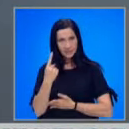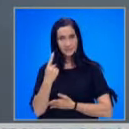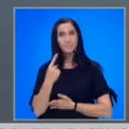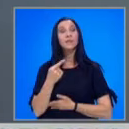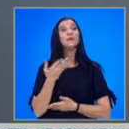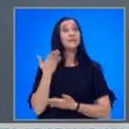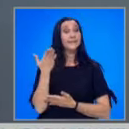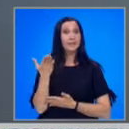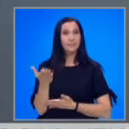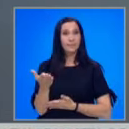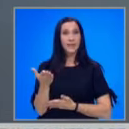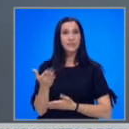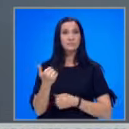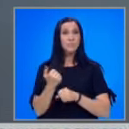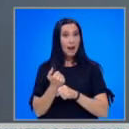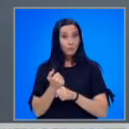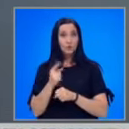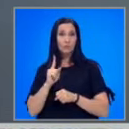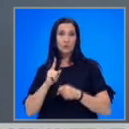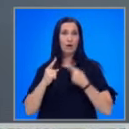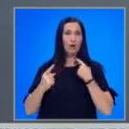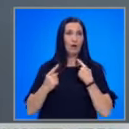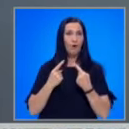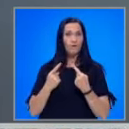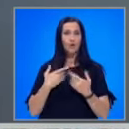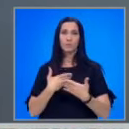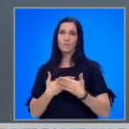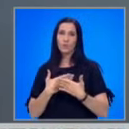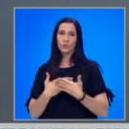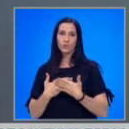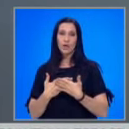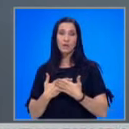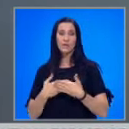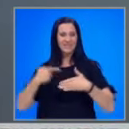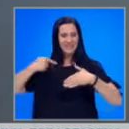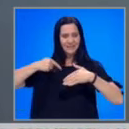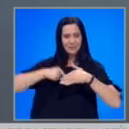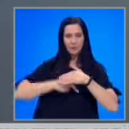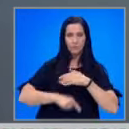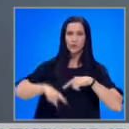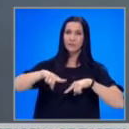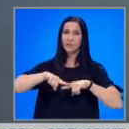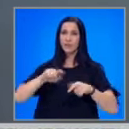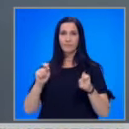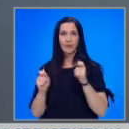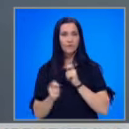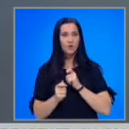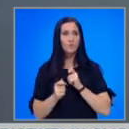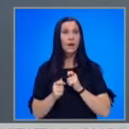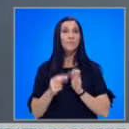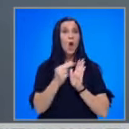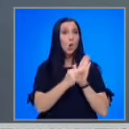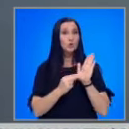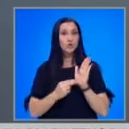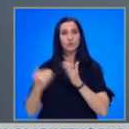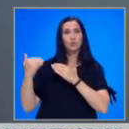тези неща, които се говорят по отношение на задълбочаване на съдебната реформа, на отчетността